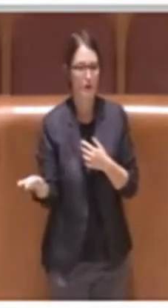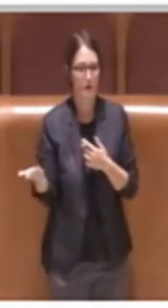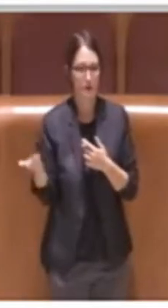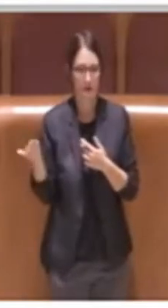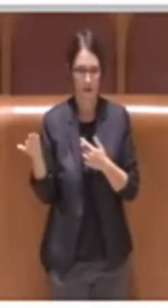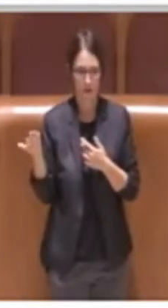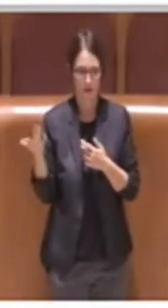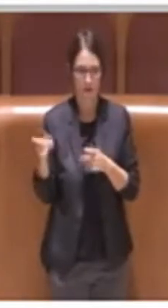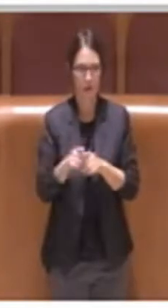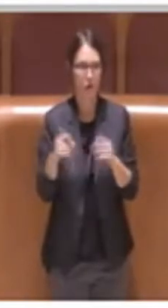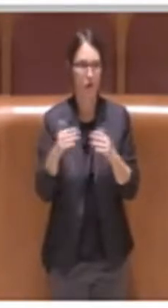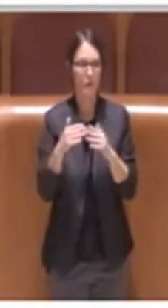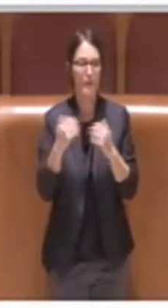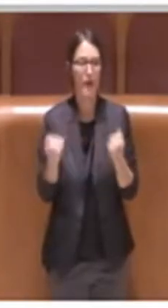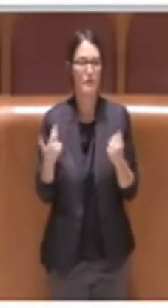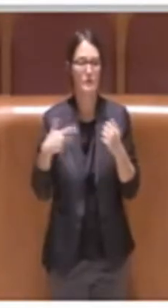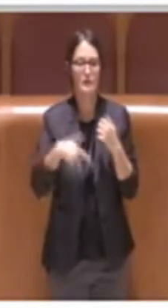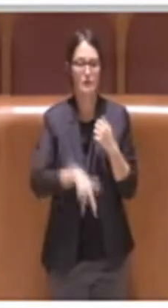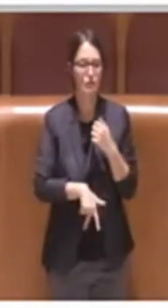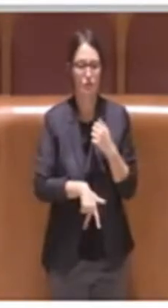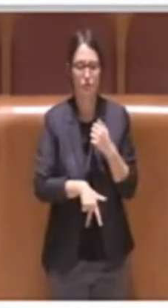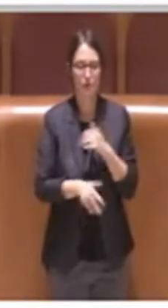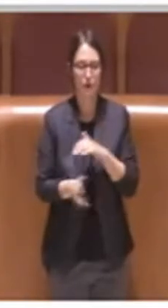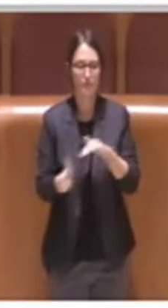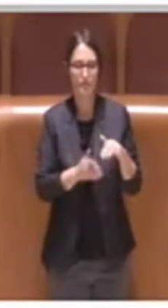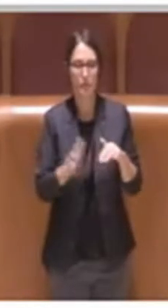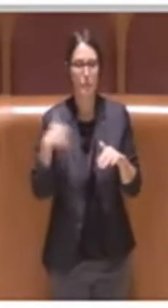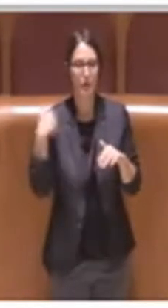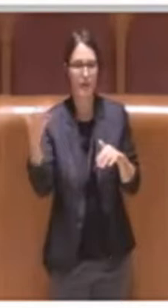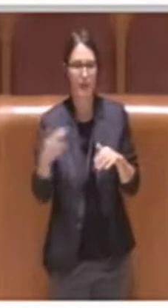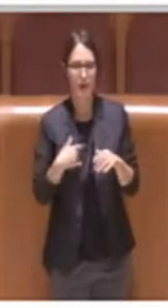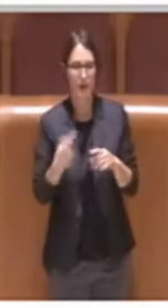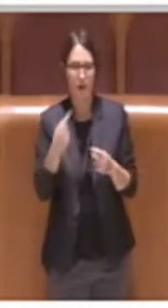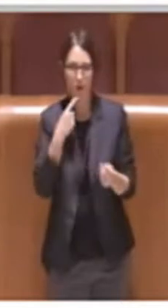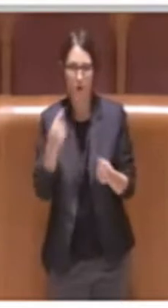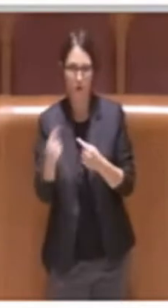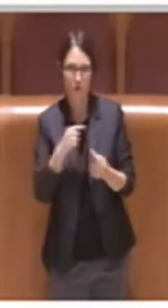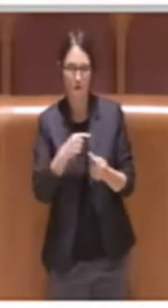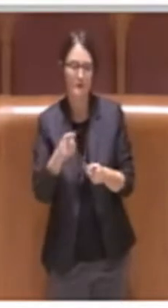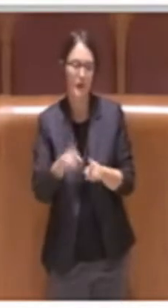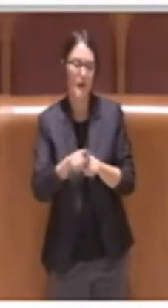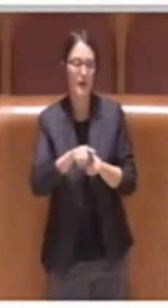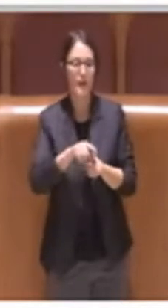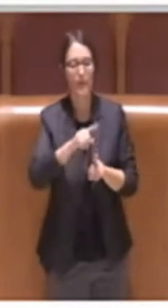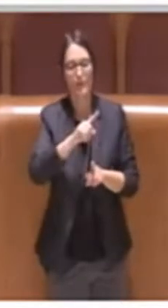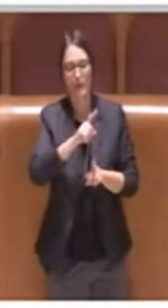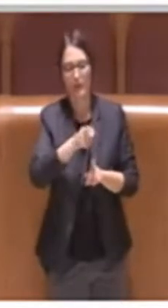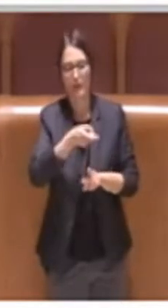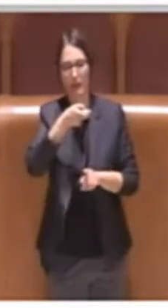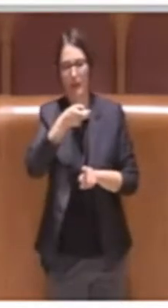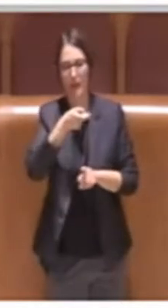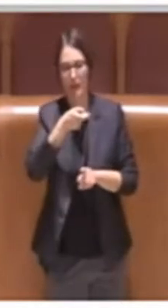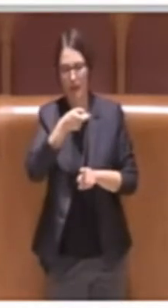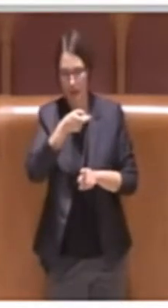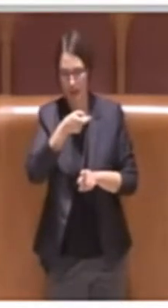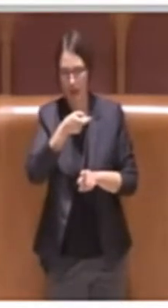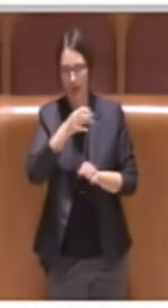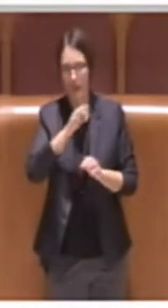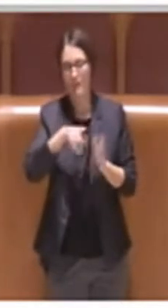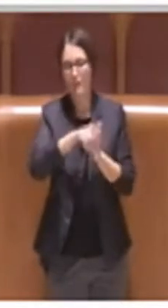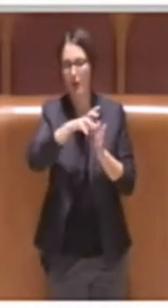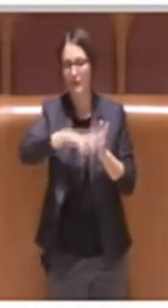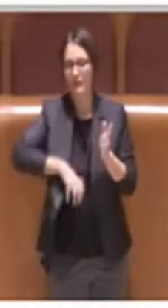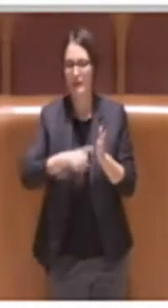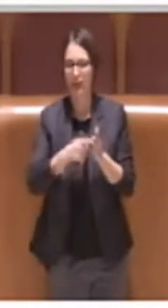'housing sociale e si sia voluto prendere il pretesto da come si è portata avanti la delibera